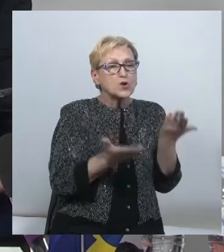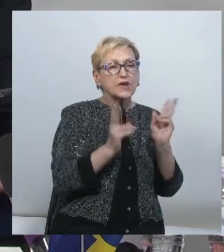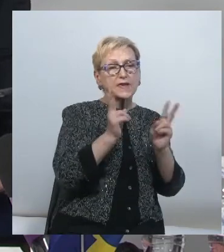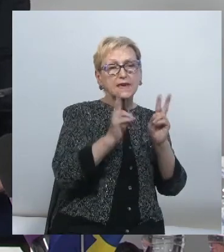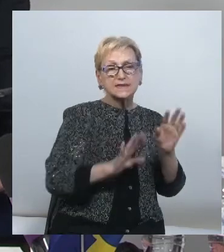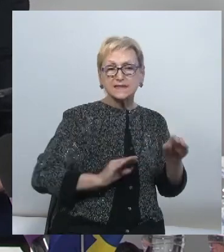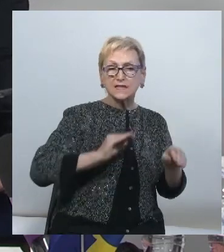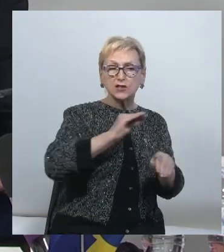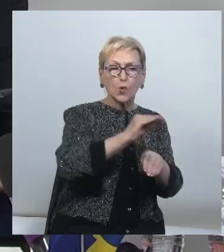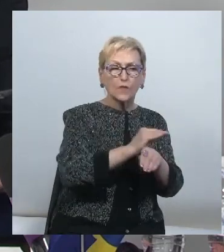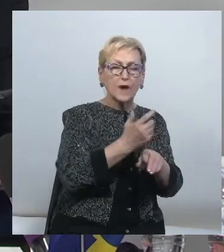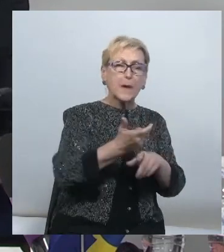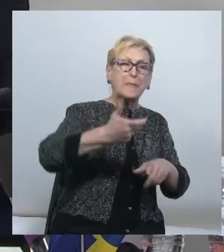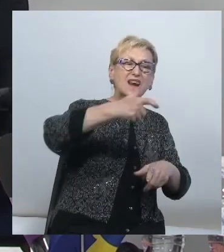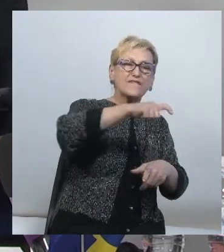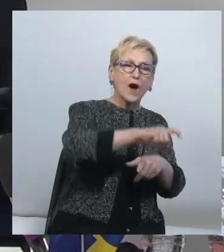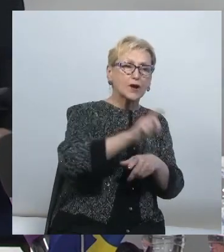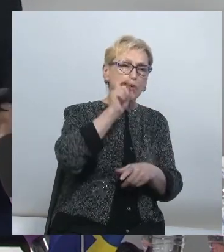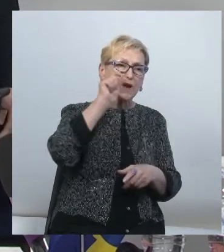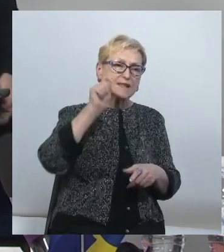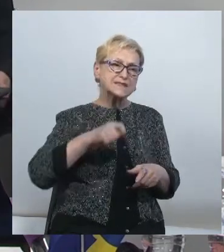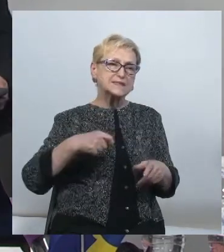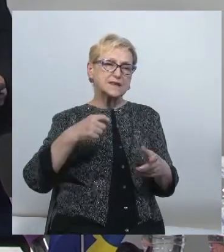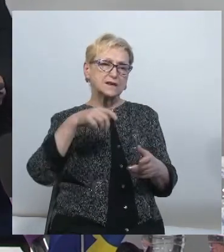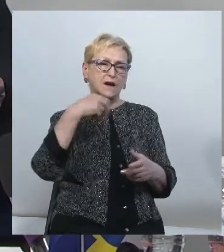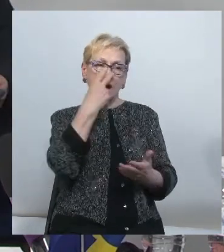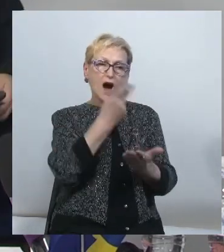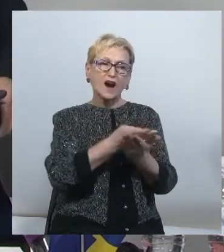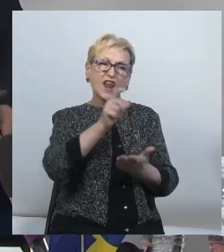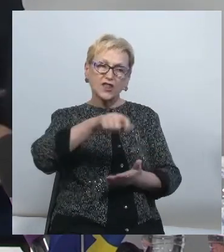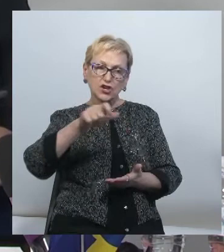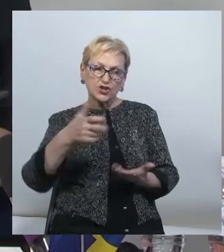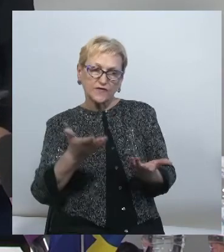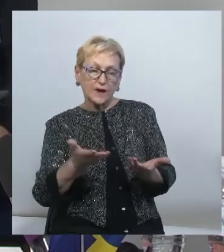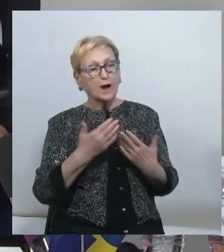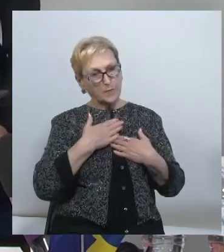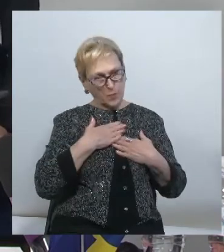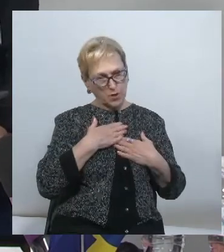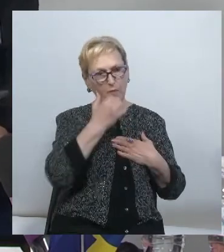для українських медіа, для українських глядачів? Будемо вдячні за вашу відповідь.